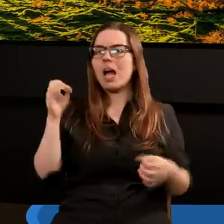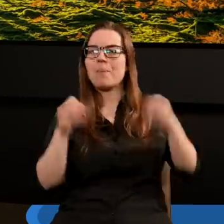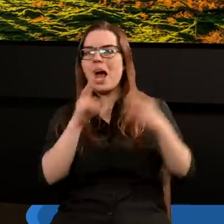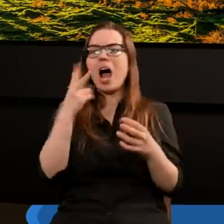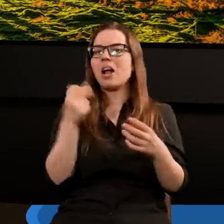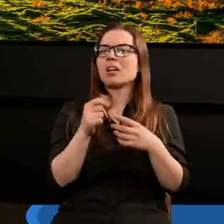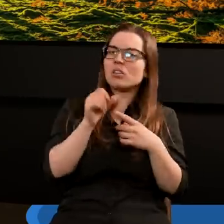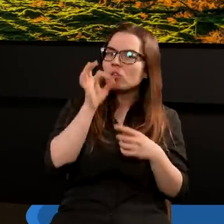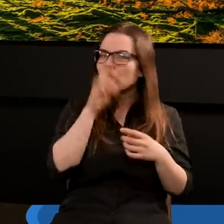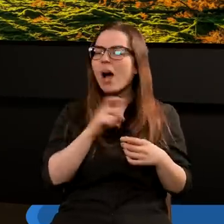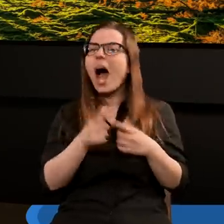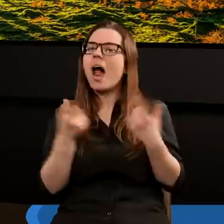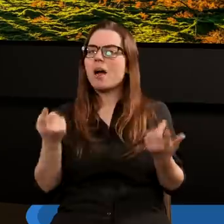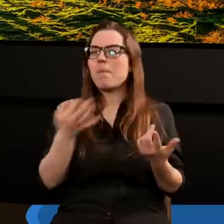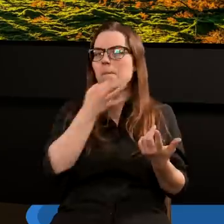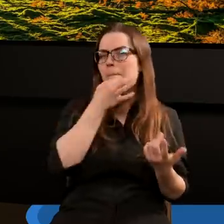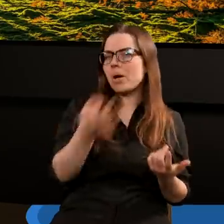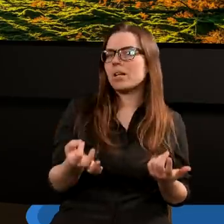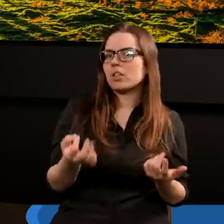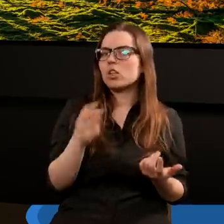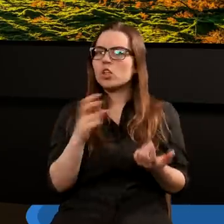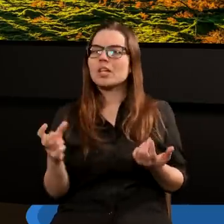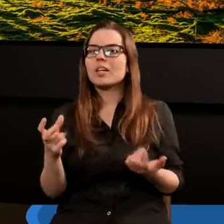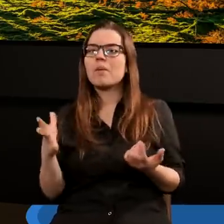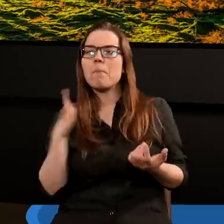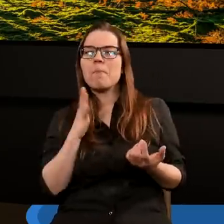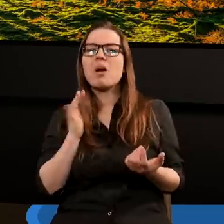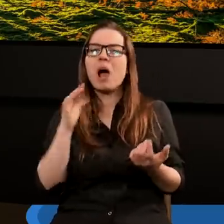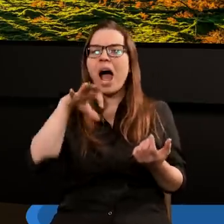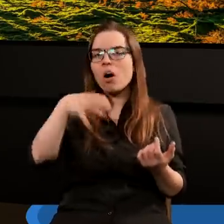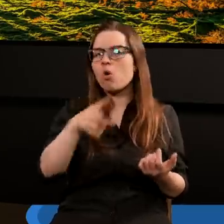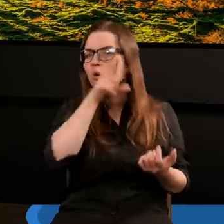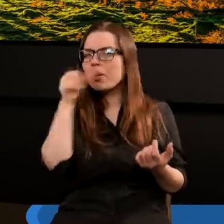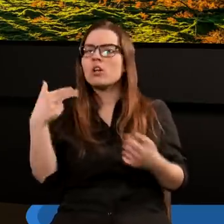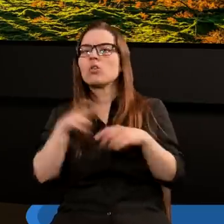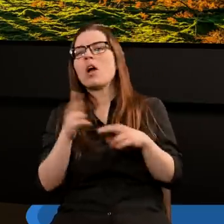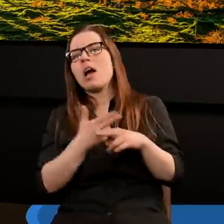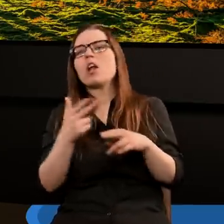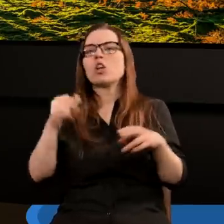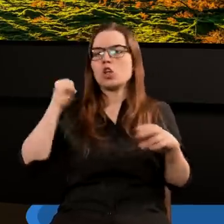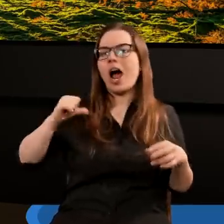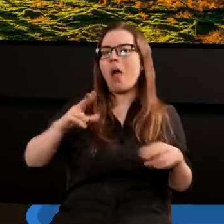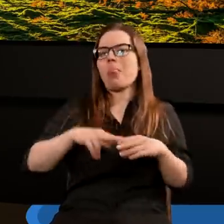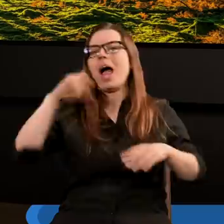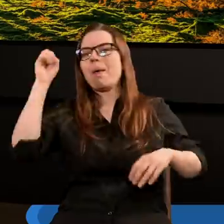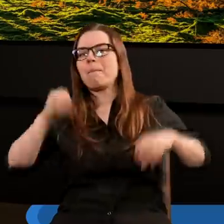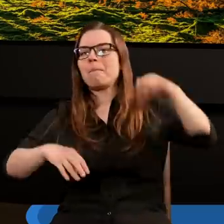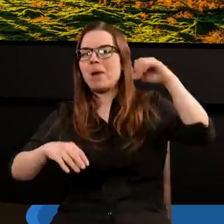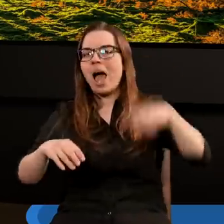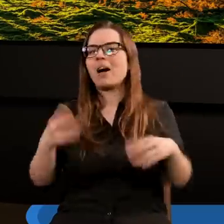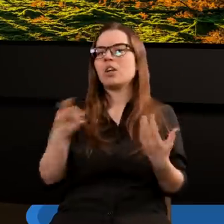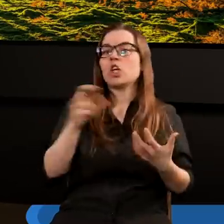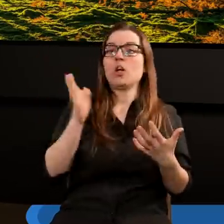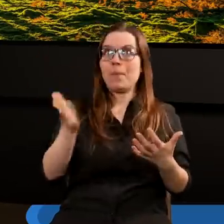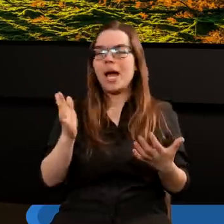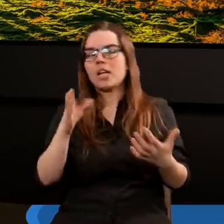zła, to teraz powstaje pytanie, czy była jakaś grupa ludzi, która kiedyś na przykład czekała na plagę, albo czy nawet, czy